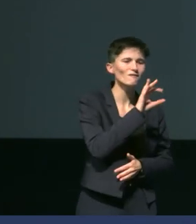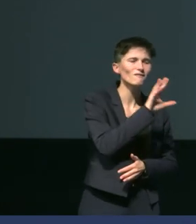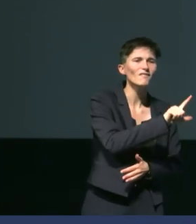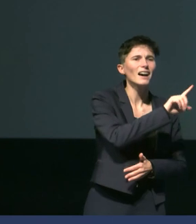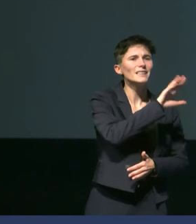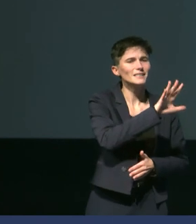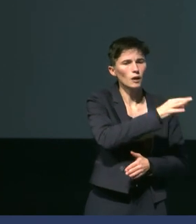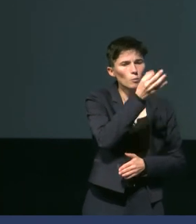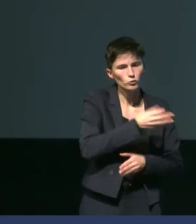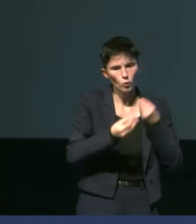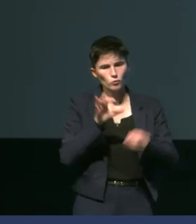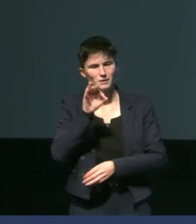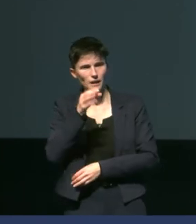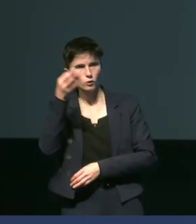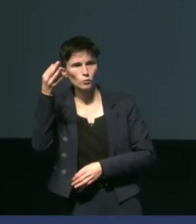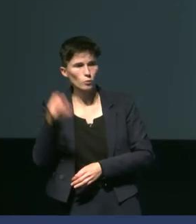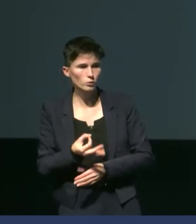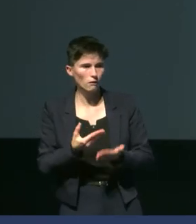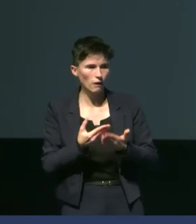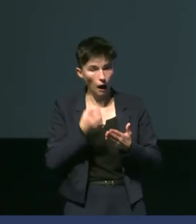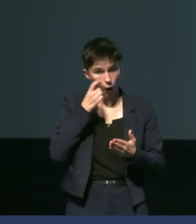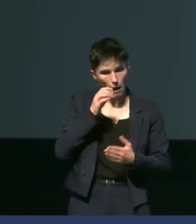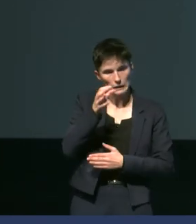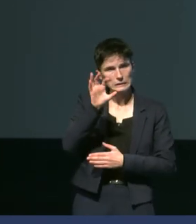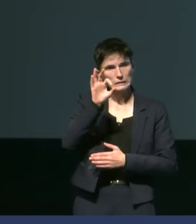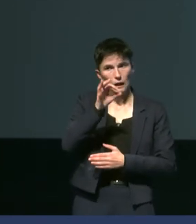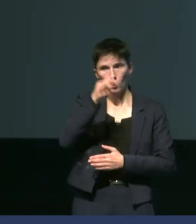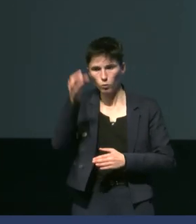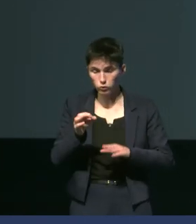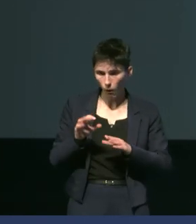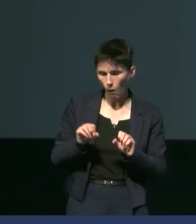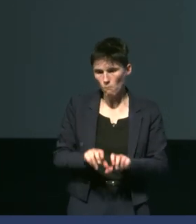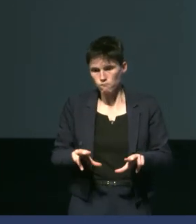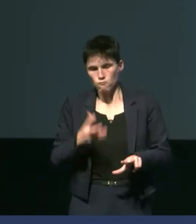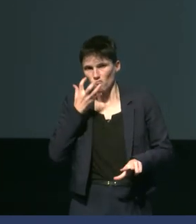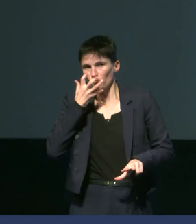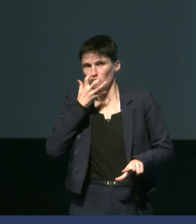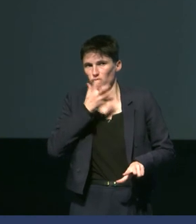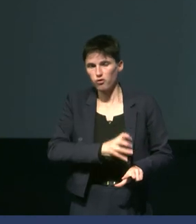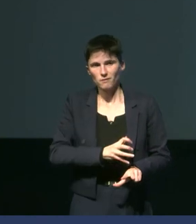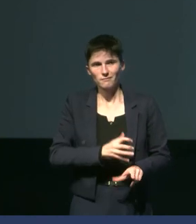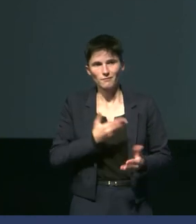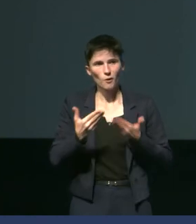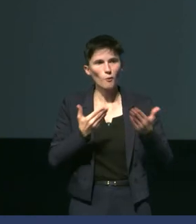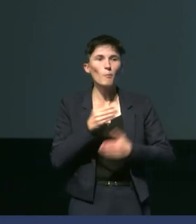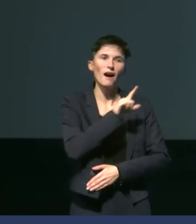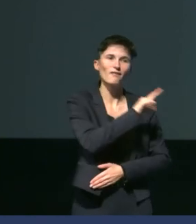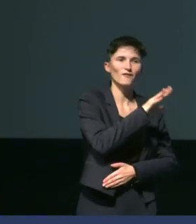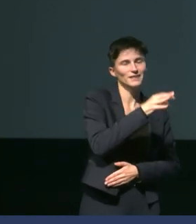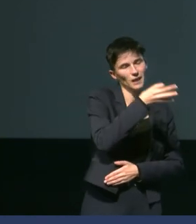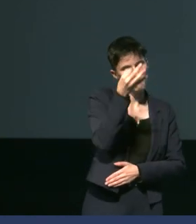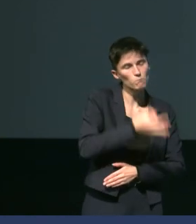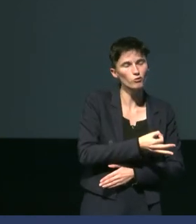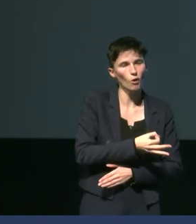on a l'image à 50% qui s'allume. On a les pieds qui sont vraiment plus chauds à un stade de 50% comparativement à un stade de